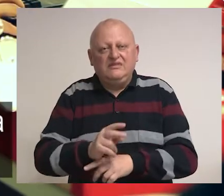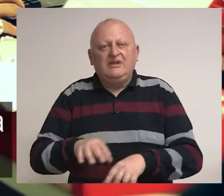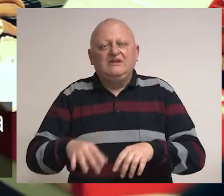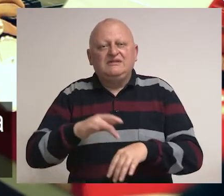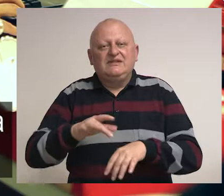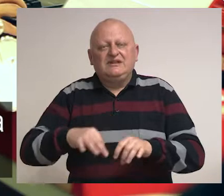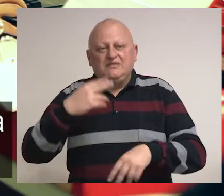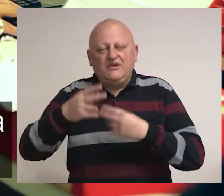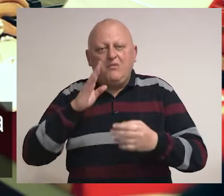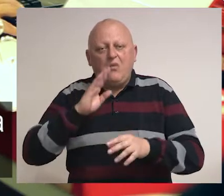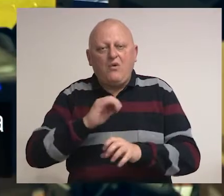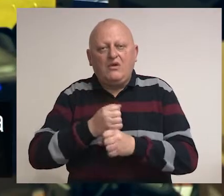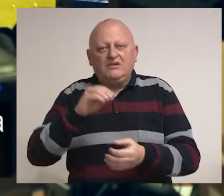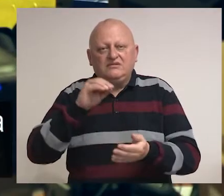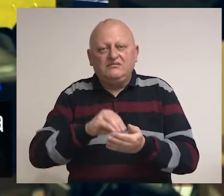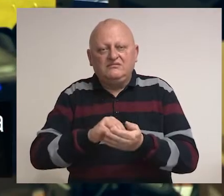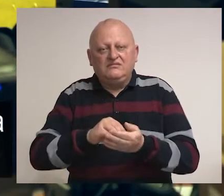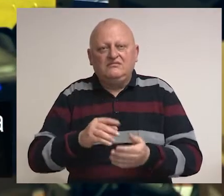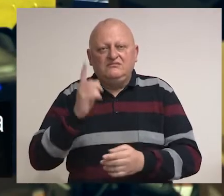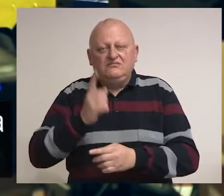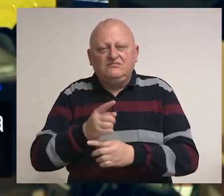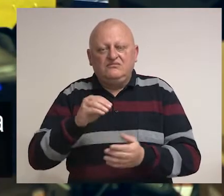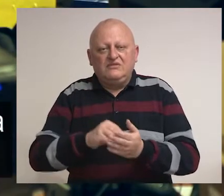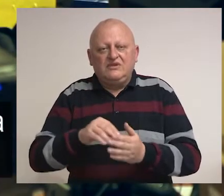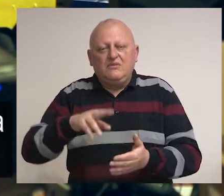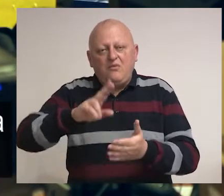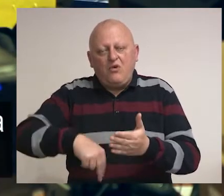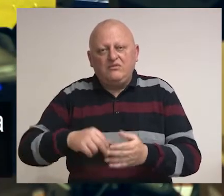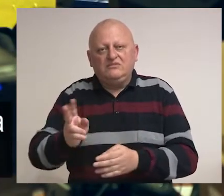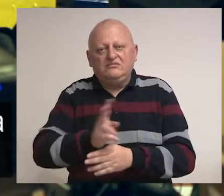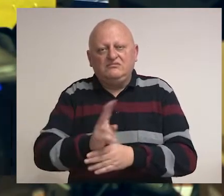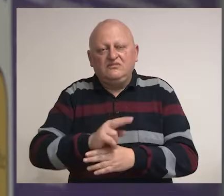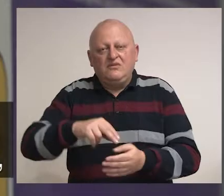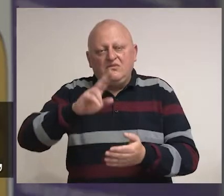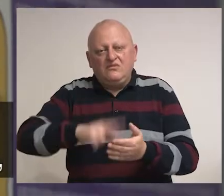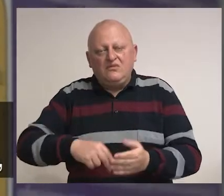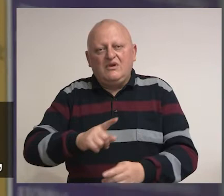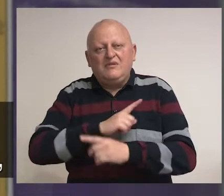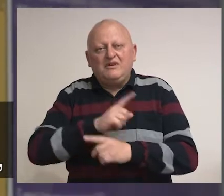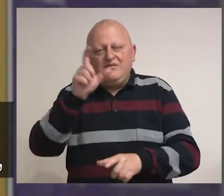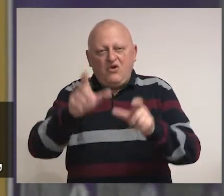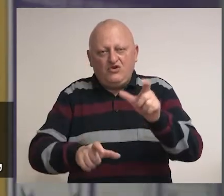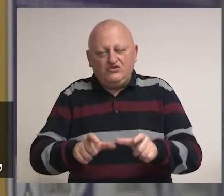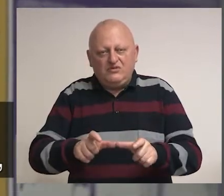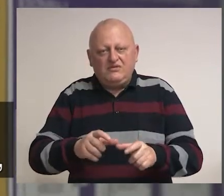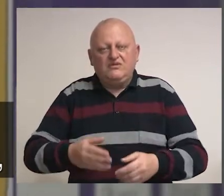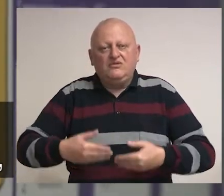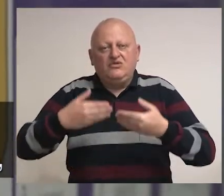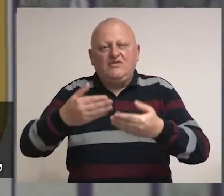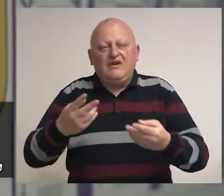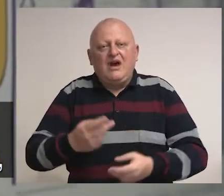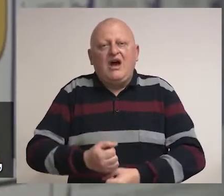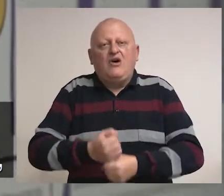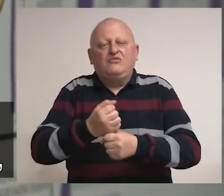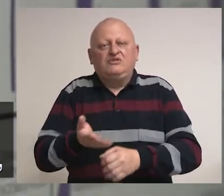Centralna izborna komisija BiH evidentirala je određeni broj krivotvorenih potpisa umrlih osoba, dostavljanim kao